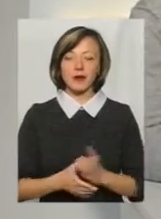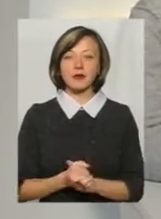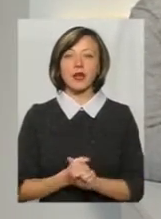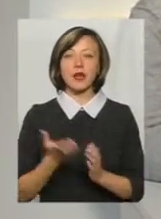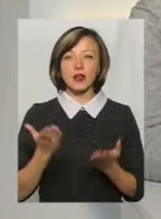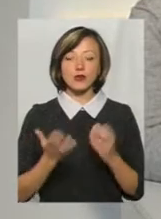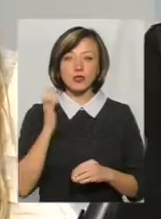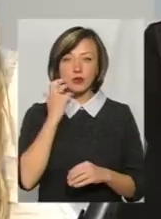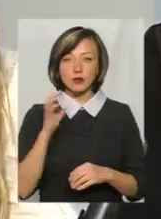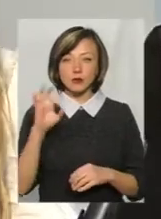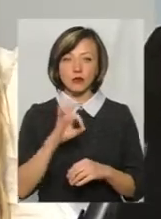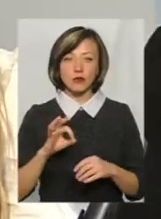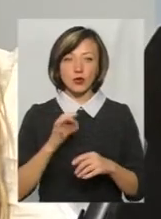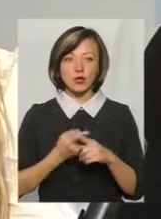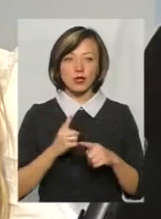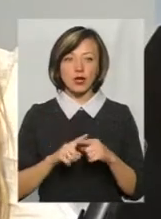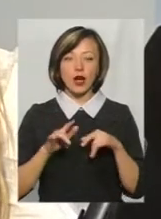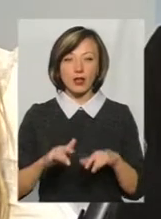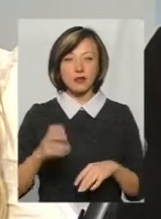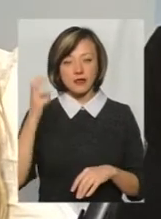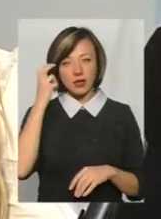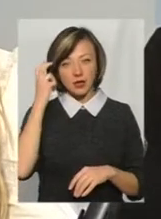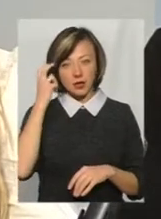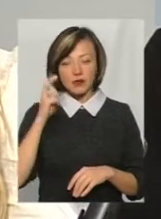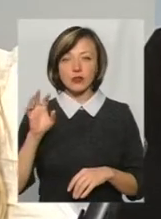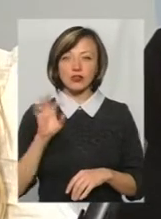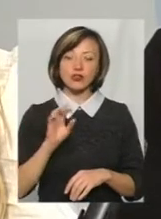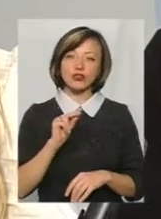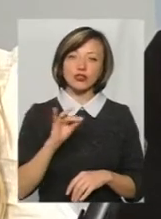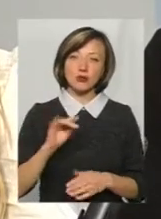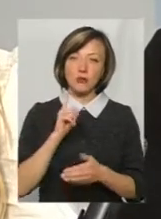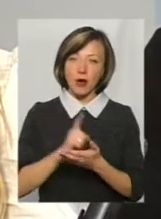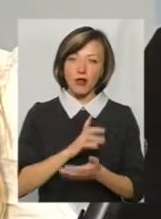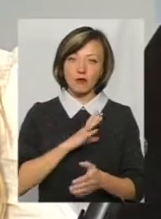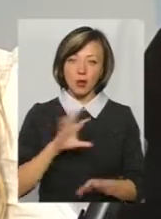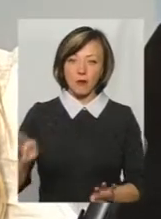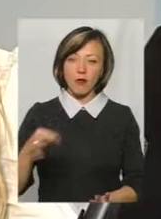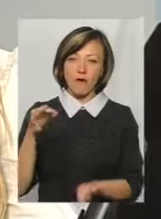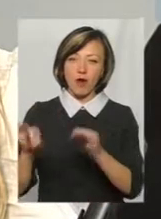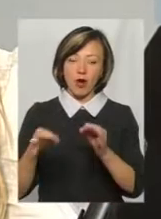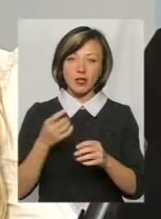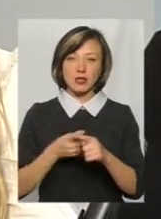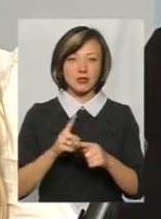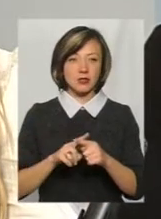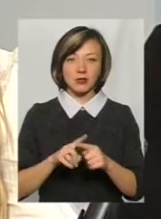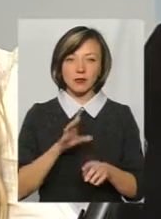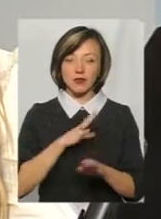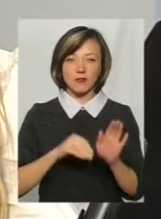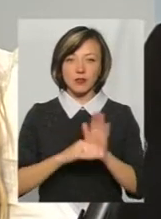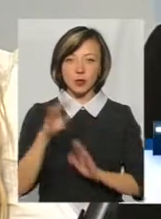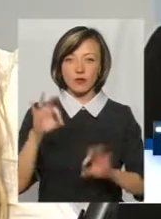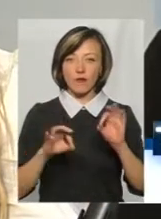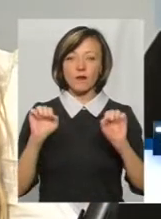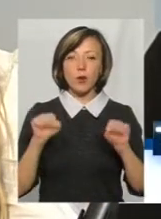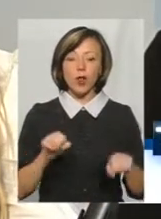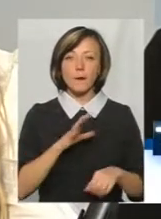серйозно, то стосовно акції, яка була в Києві, чи мали бути провокації, скрившого, це був дуже високий відсоток того, що